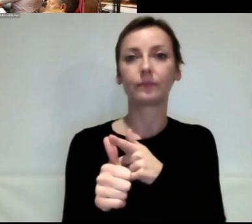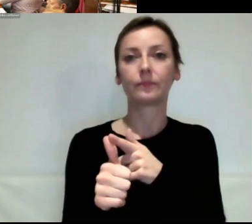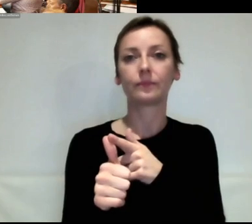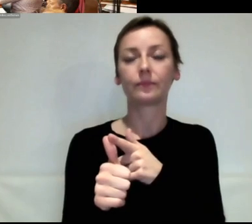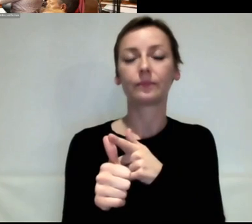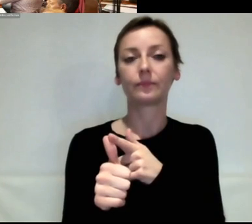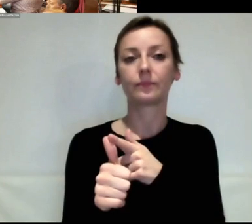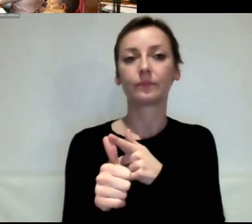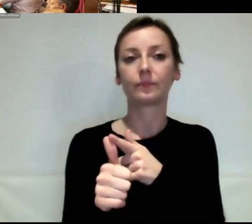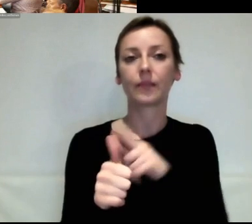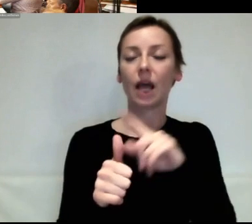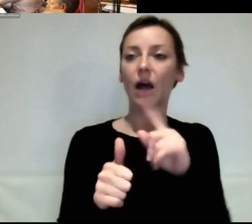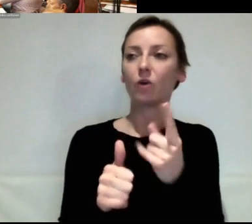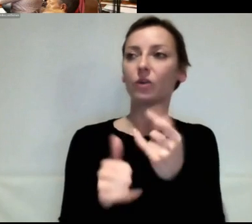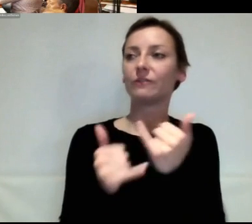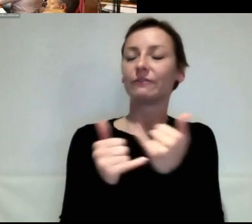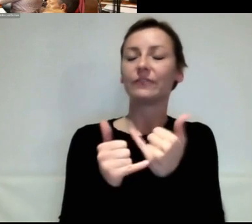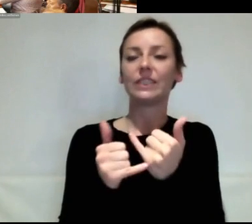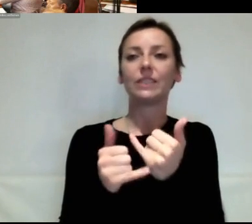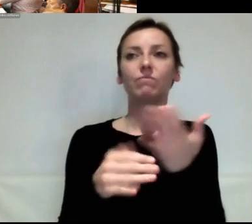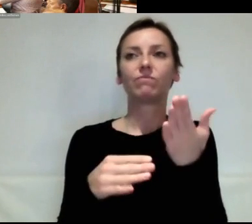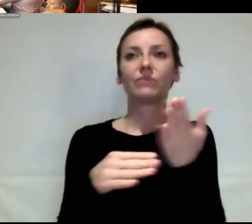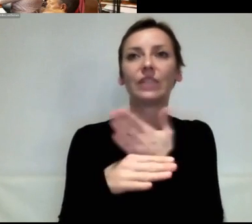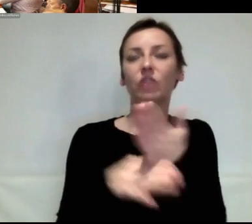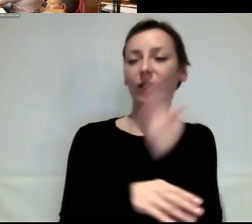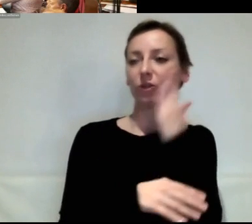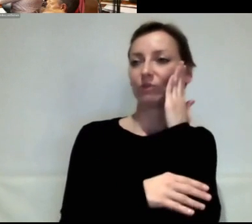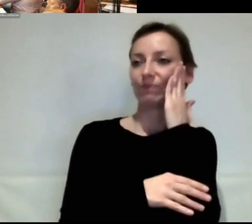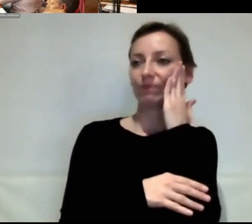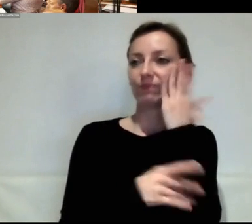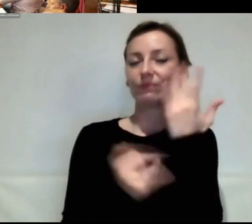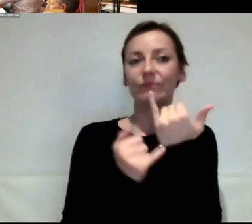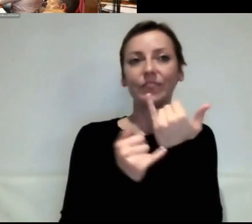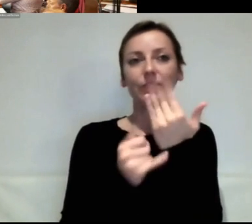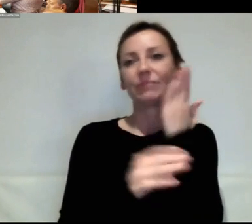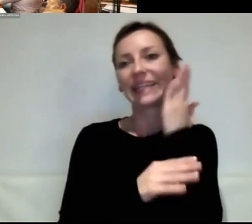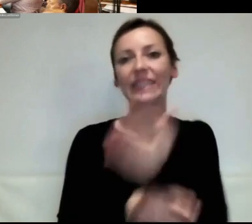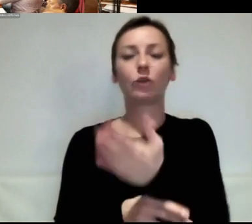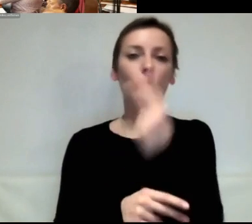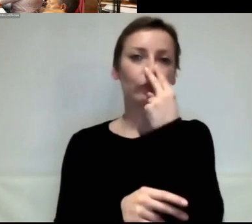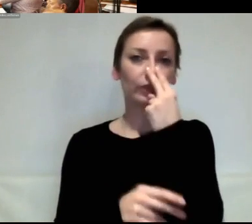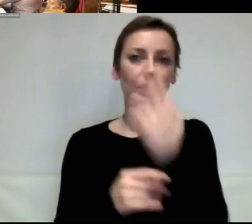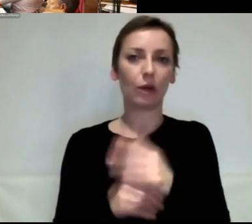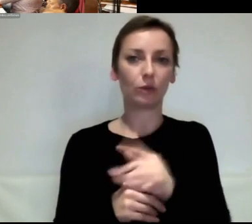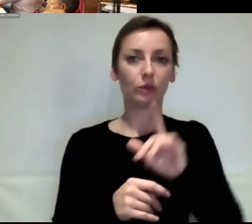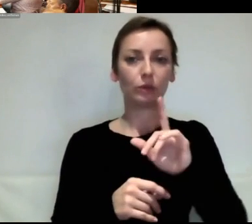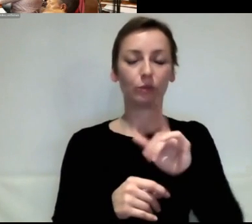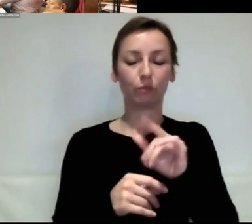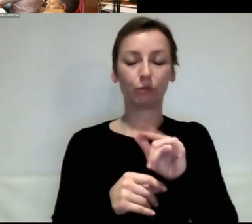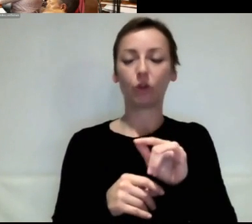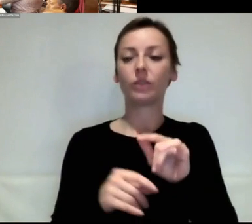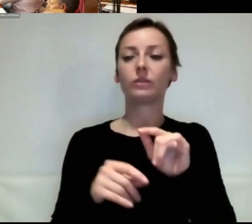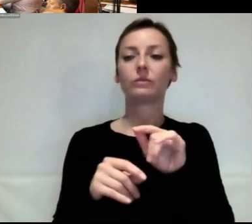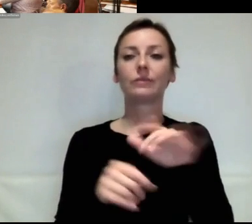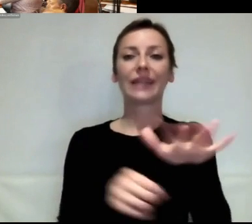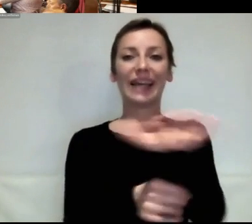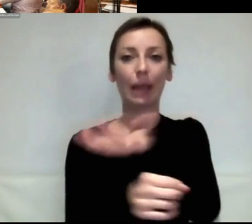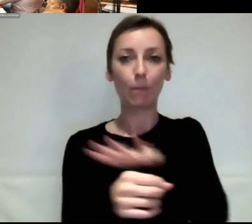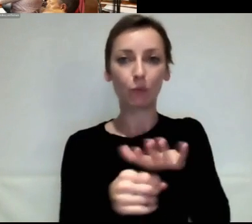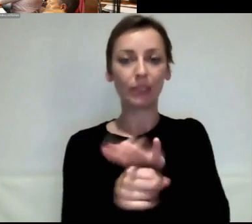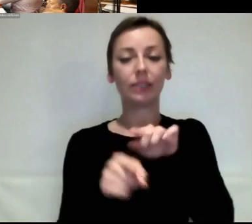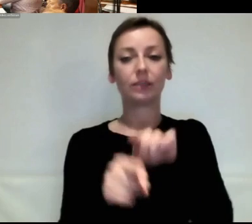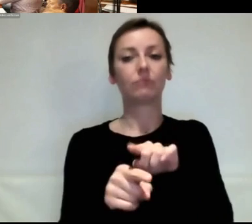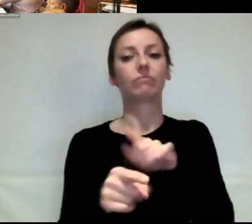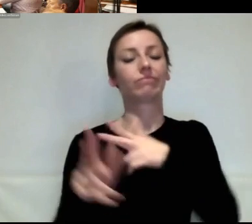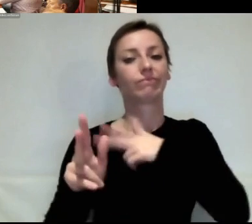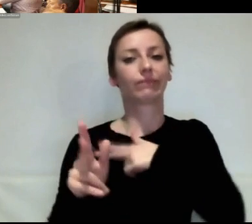Richtungsentscheidung. Also hier das Zitat, die Republik garantiert die Bewahrung der Artenvielfalt, den Erhalt der